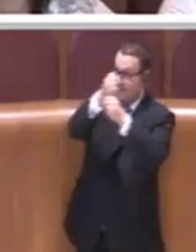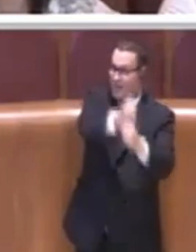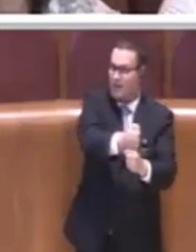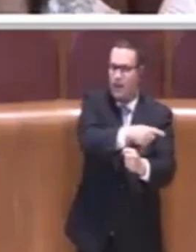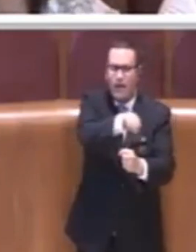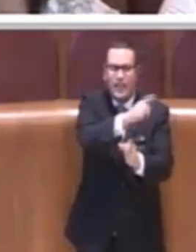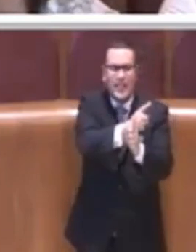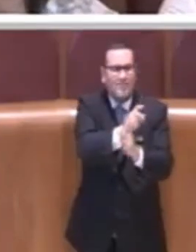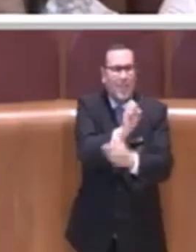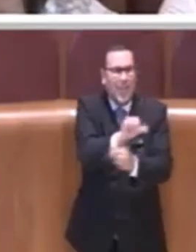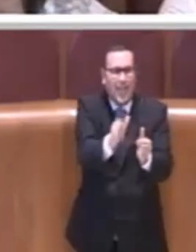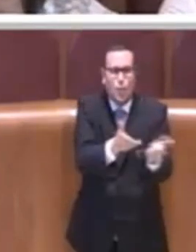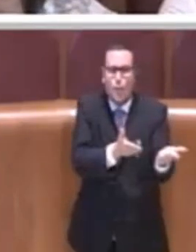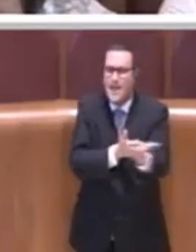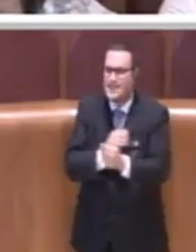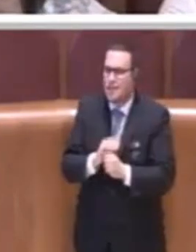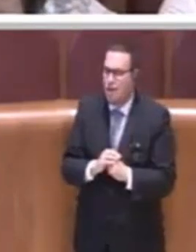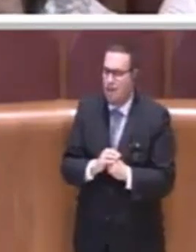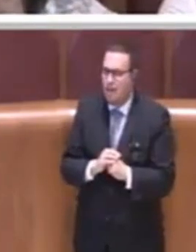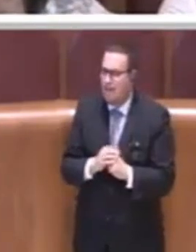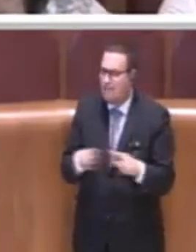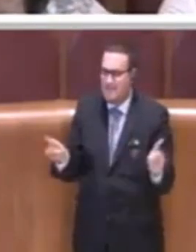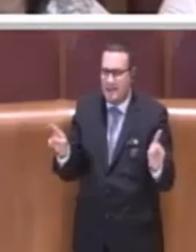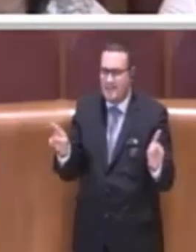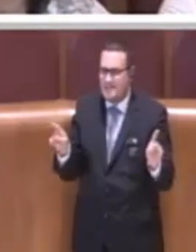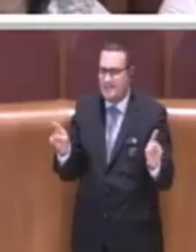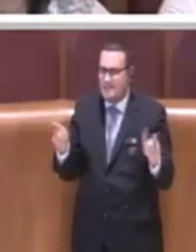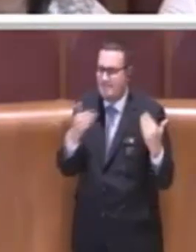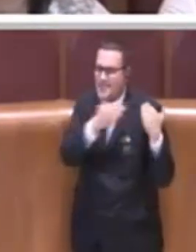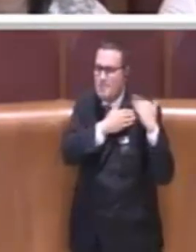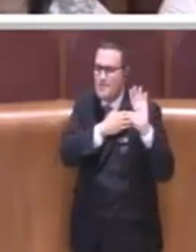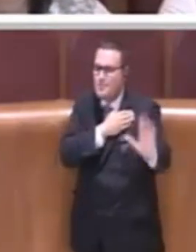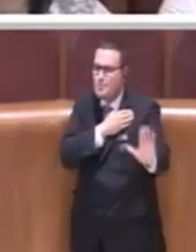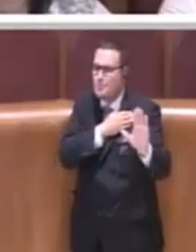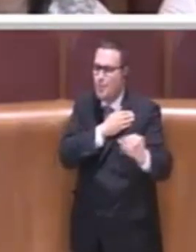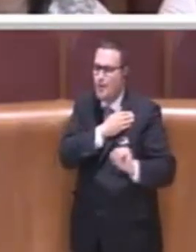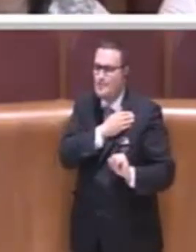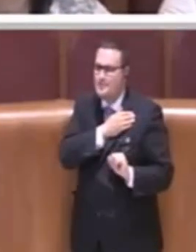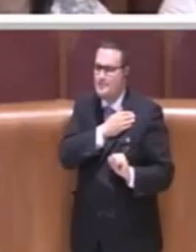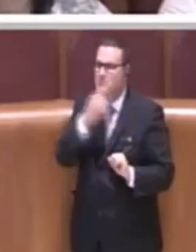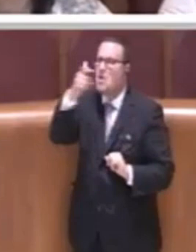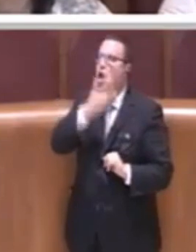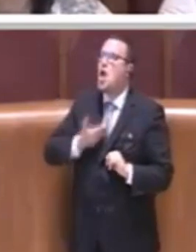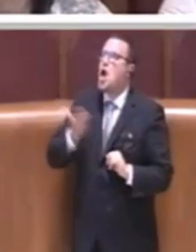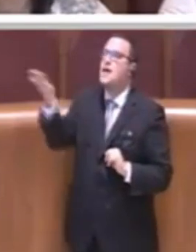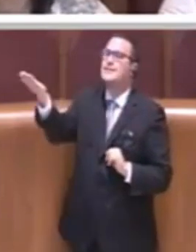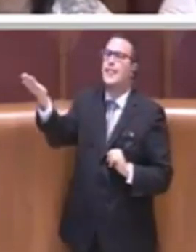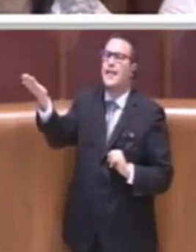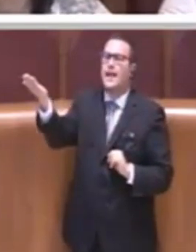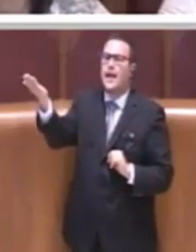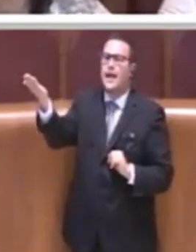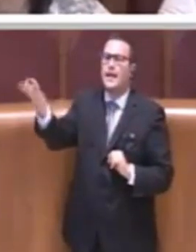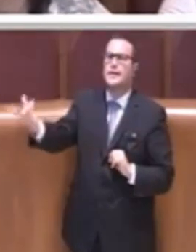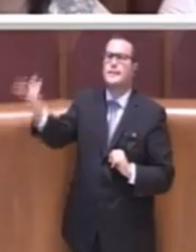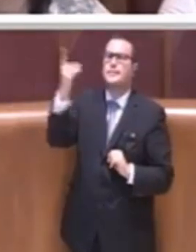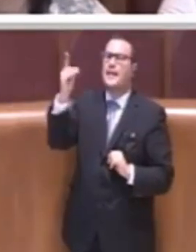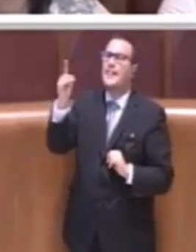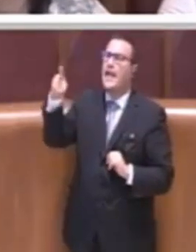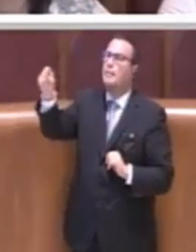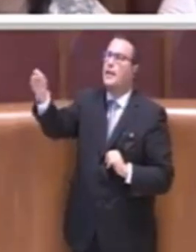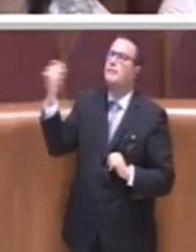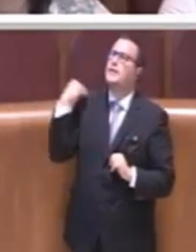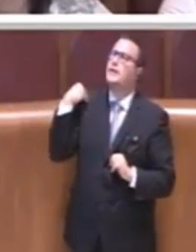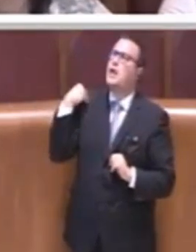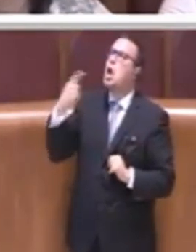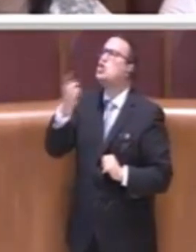educare. Quindi non può, ora il consigliere Depriamo interroga,